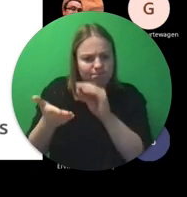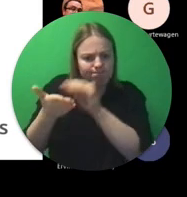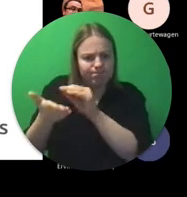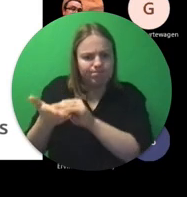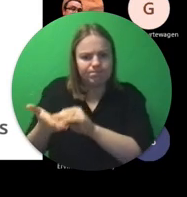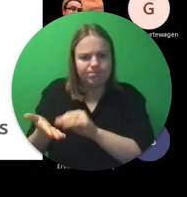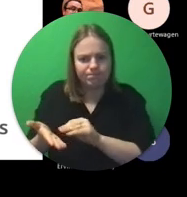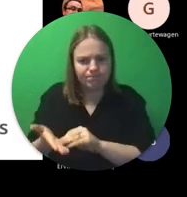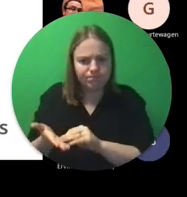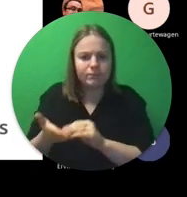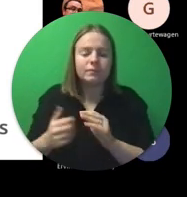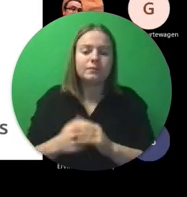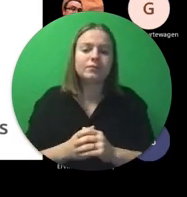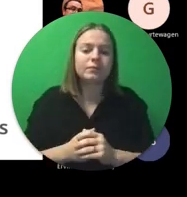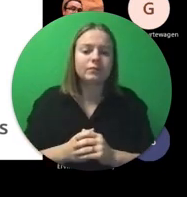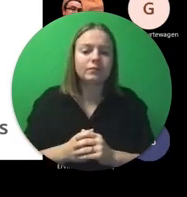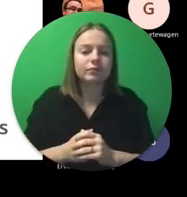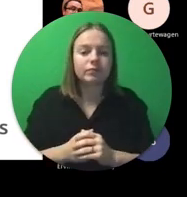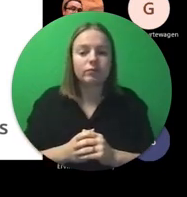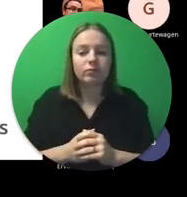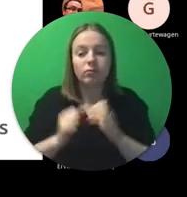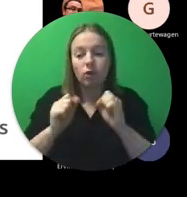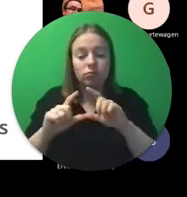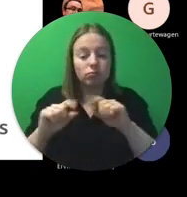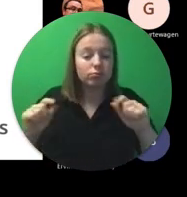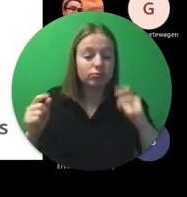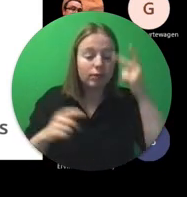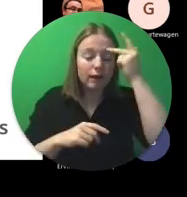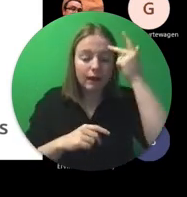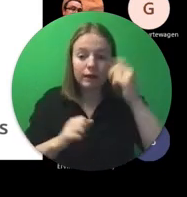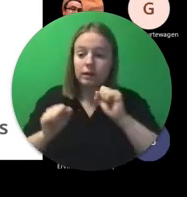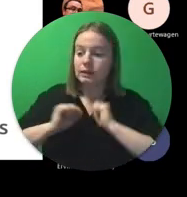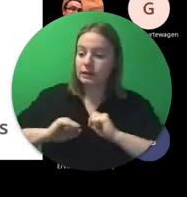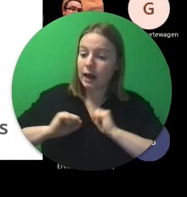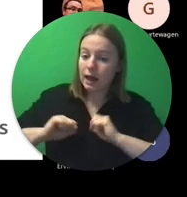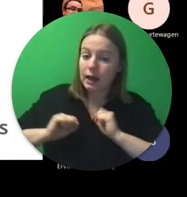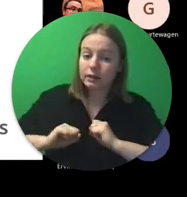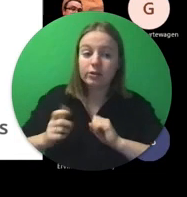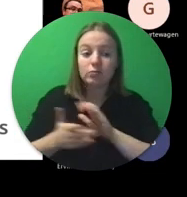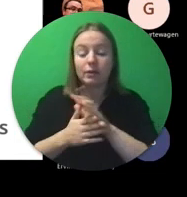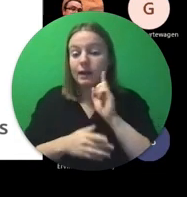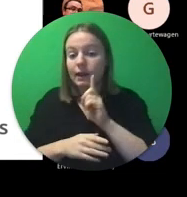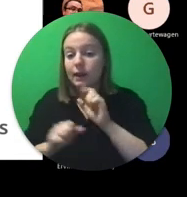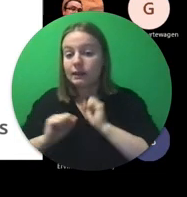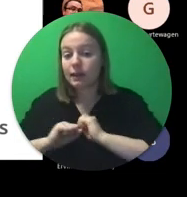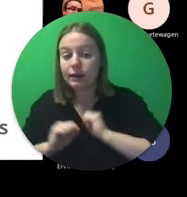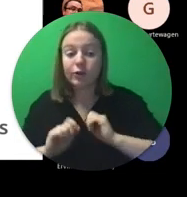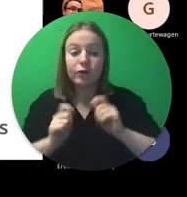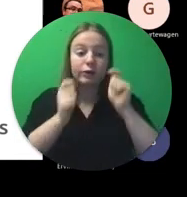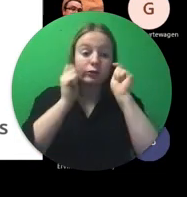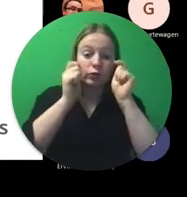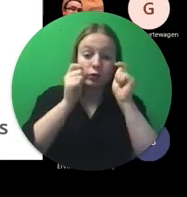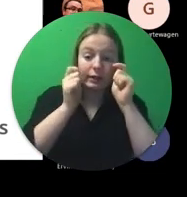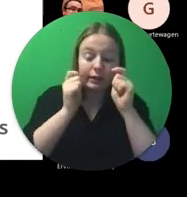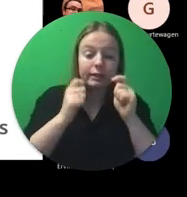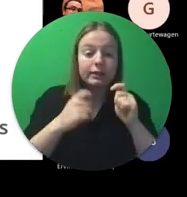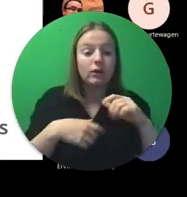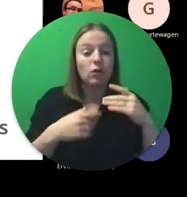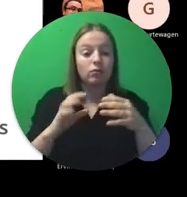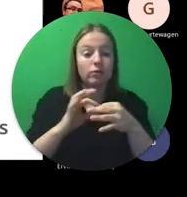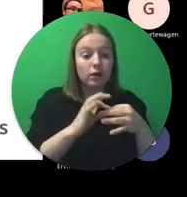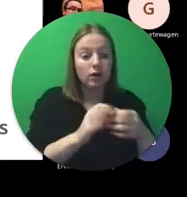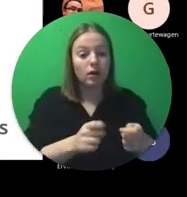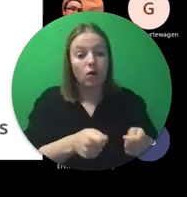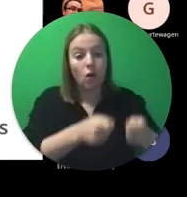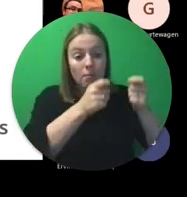En dat kan op verschillende ervaringen zijn. Het kan stages zijn van leerlingen, het kan in het kader van studies zijn. Maar het kan ook in het kader van